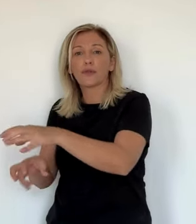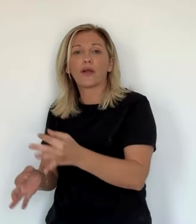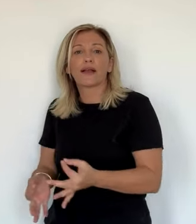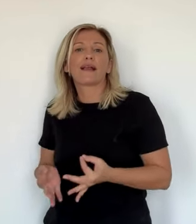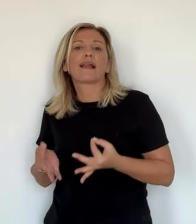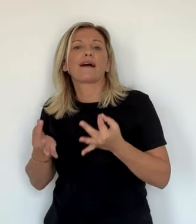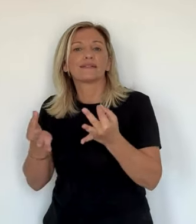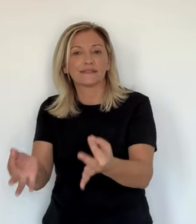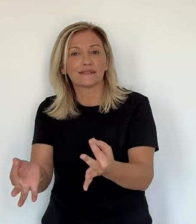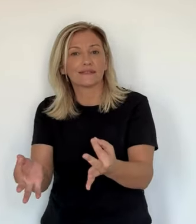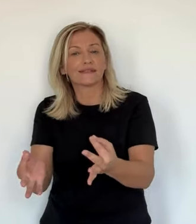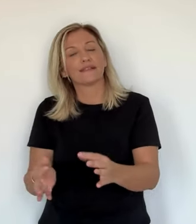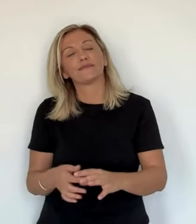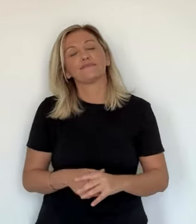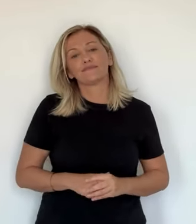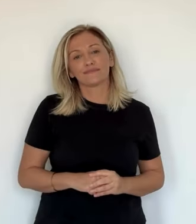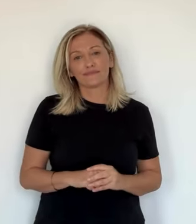servant directement chez le producteur.